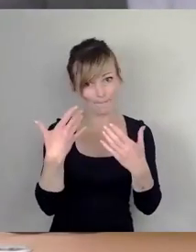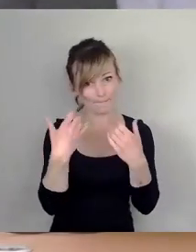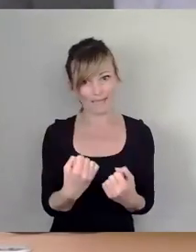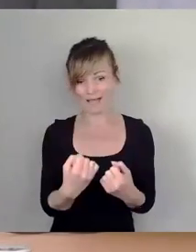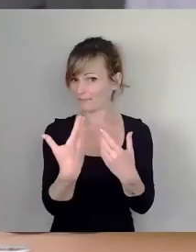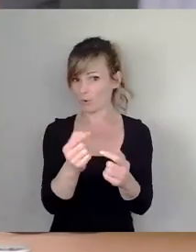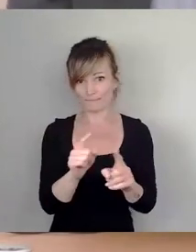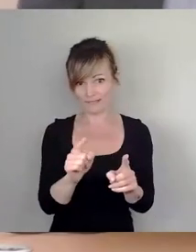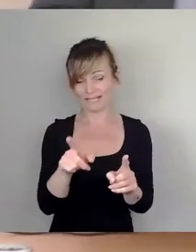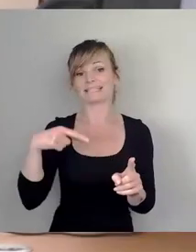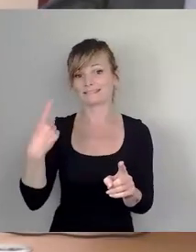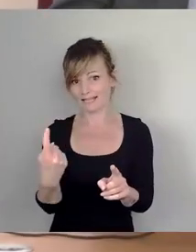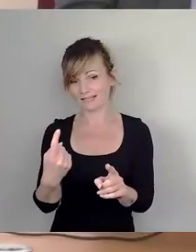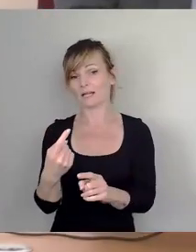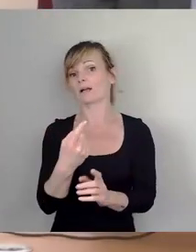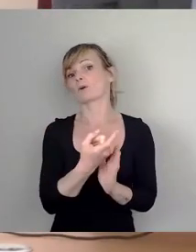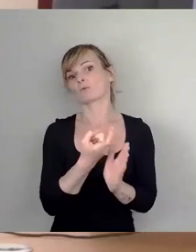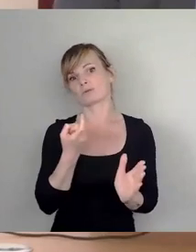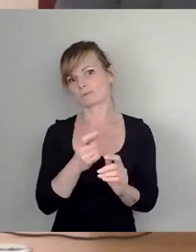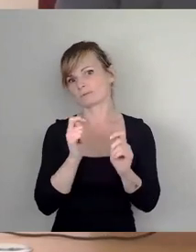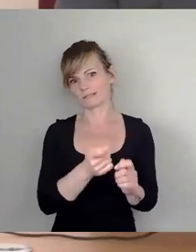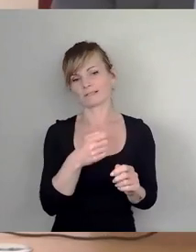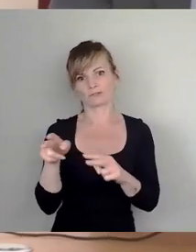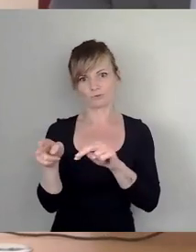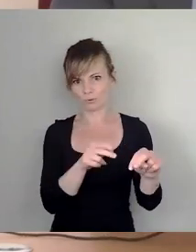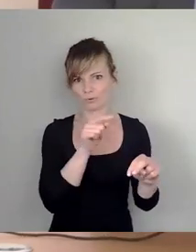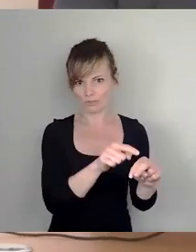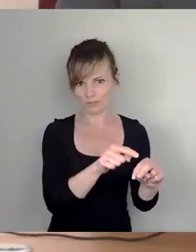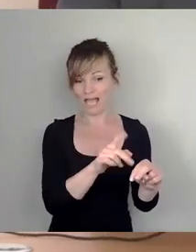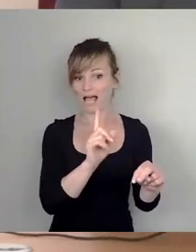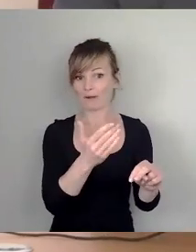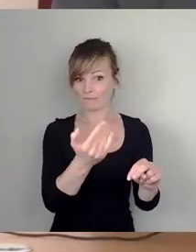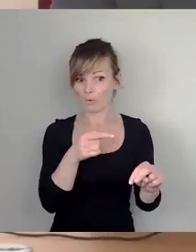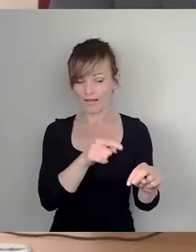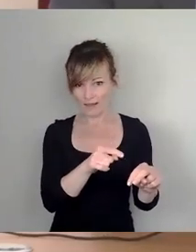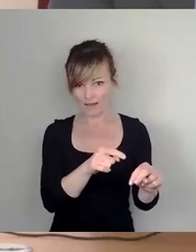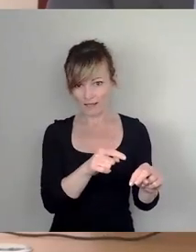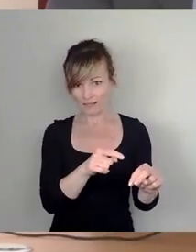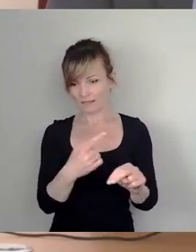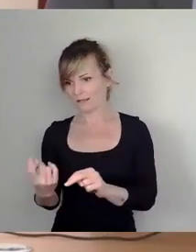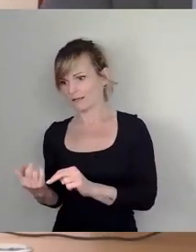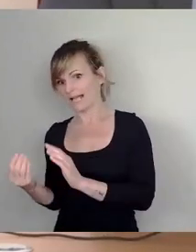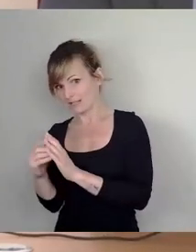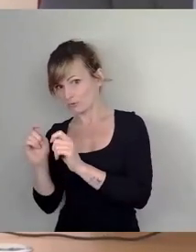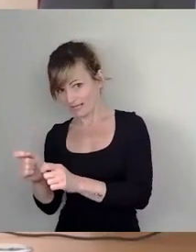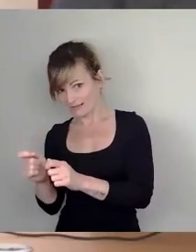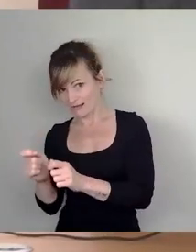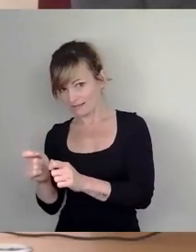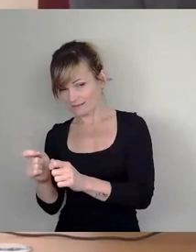würde, würden wir dann auf den Ursprungsantrag zurückkommen. Und dann würden wir aber, bevor der Ursprungsantrag abgestimmt wird, den linken